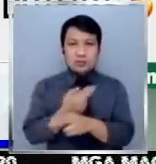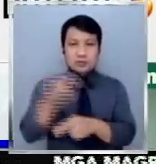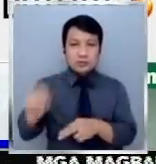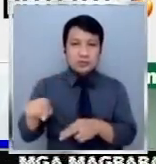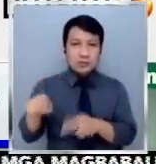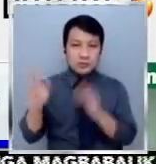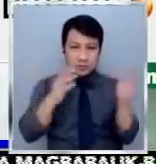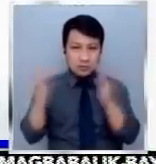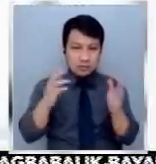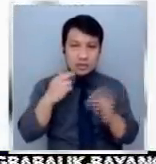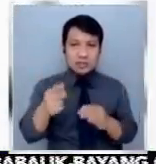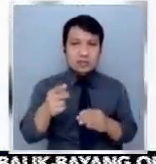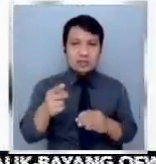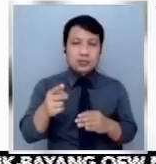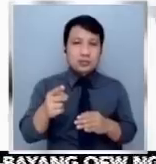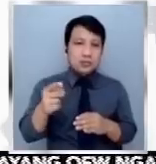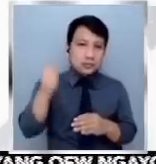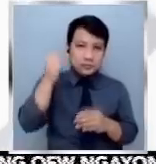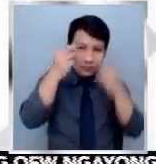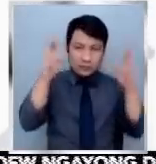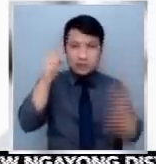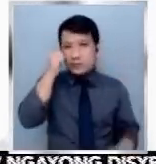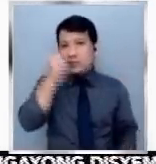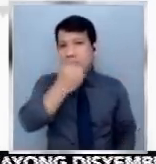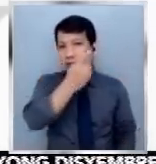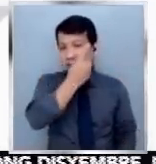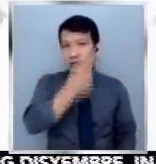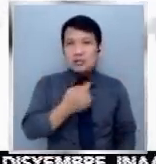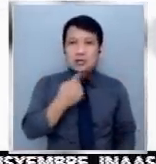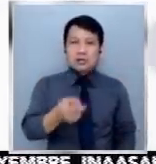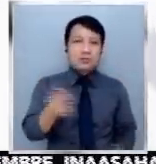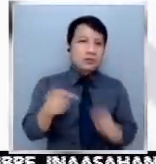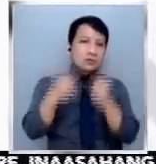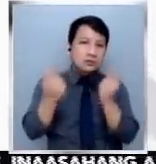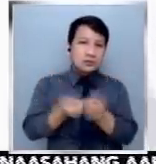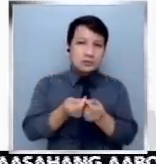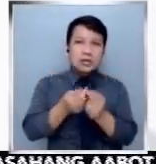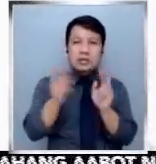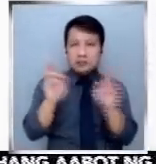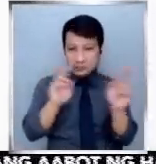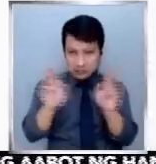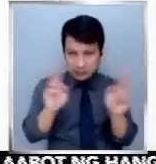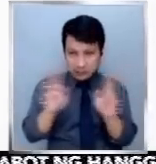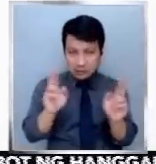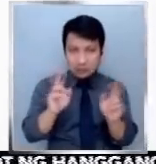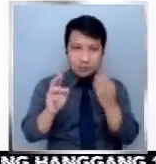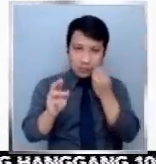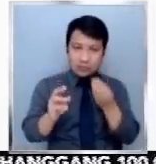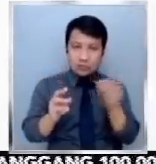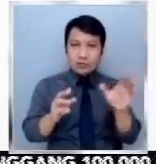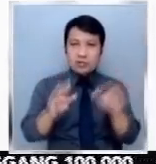Radio si Mayor Sara. Sa isang statement, sinabi ng kanilang team na dapat paghandaan ng inaasahang pag-uwi ng libo-libong